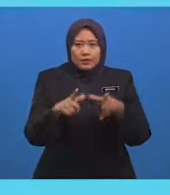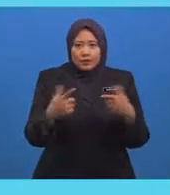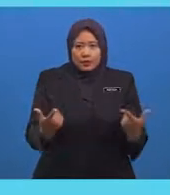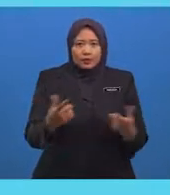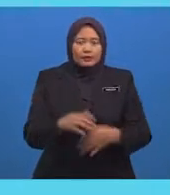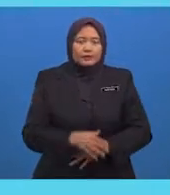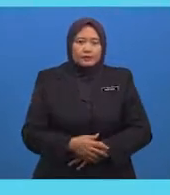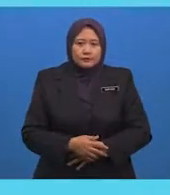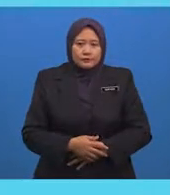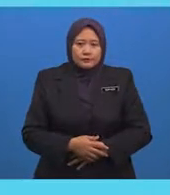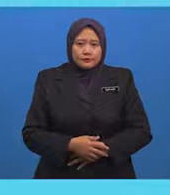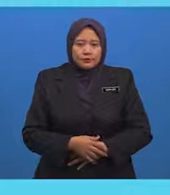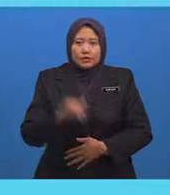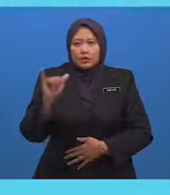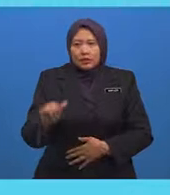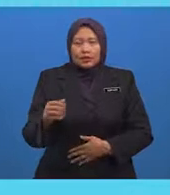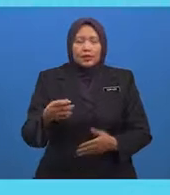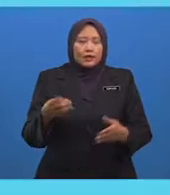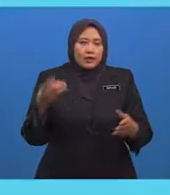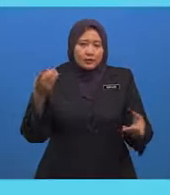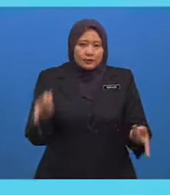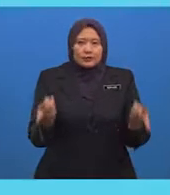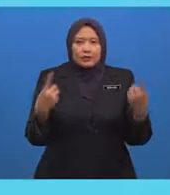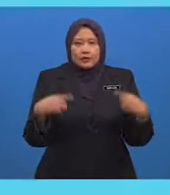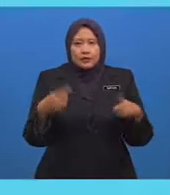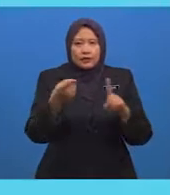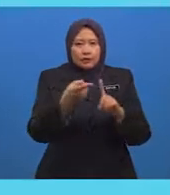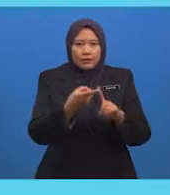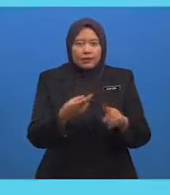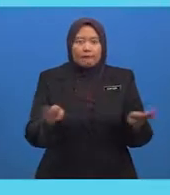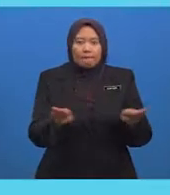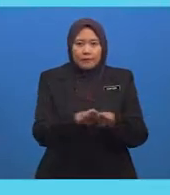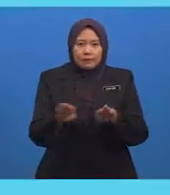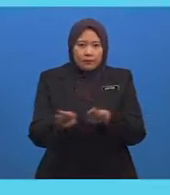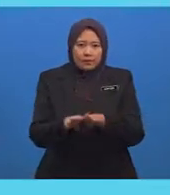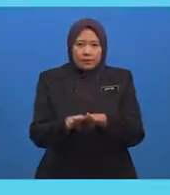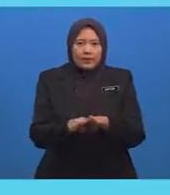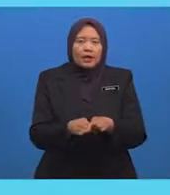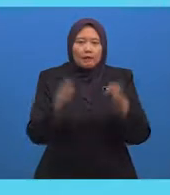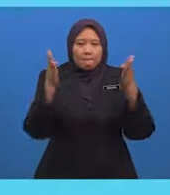datang daripada Perbagai bangsa Dan pelbagai negara